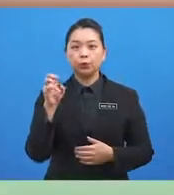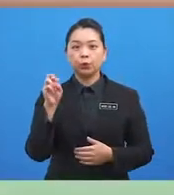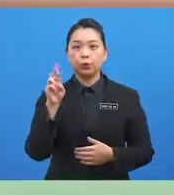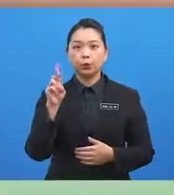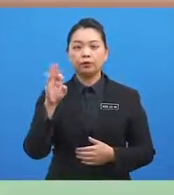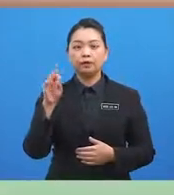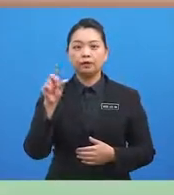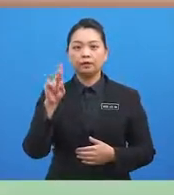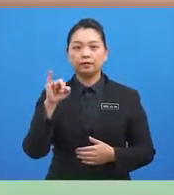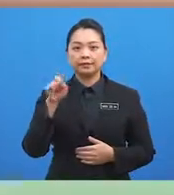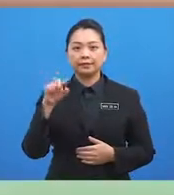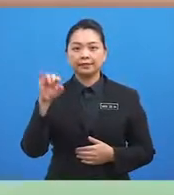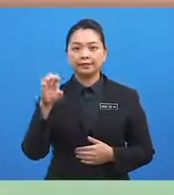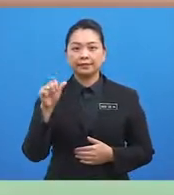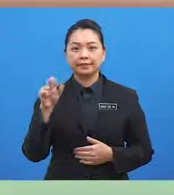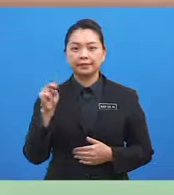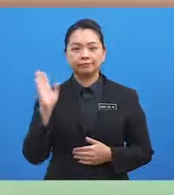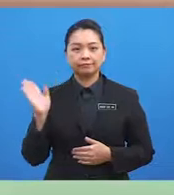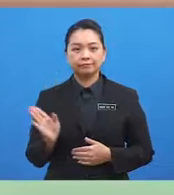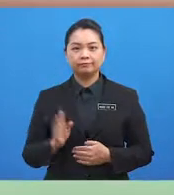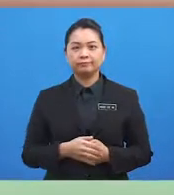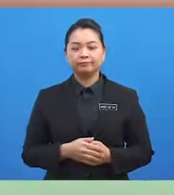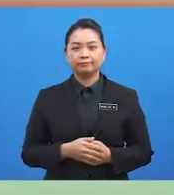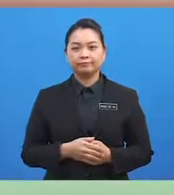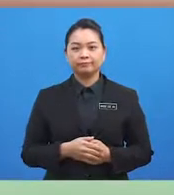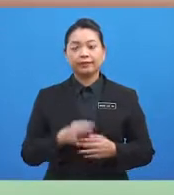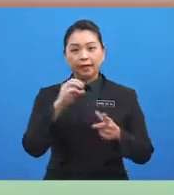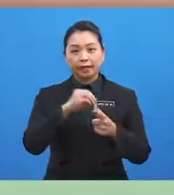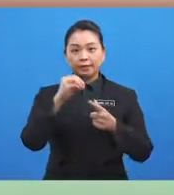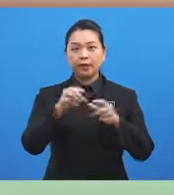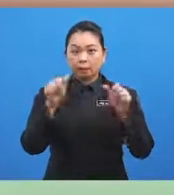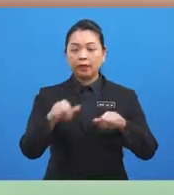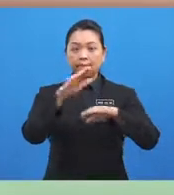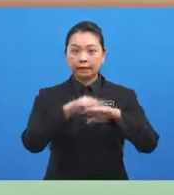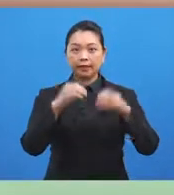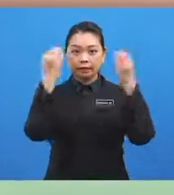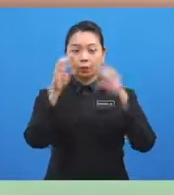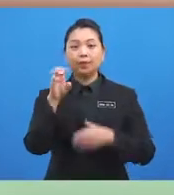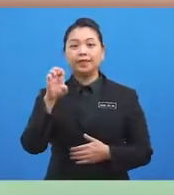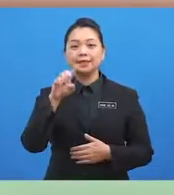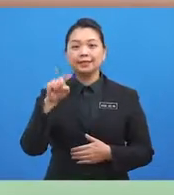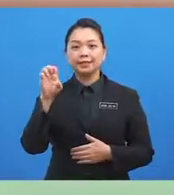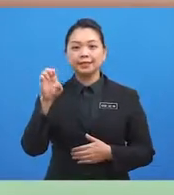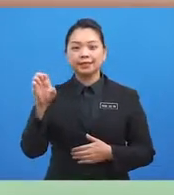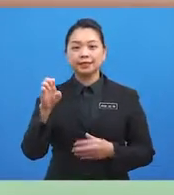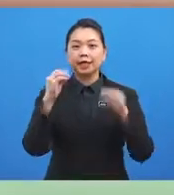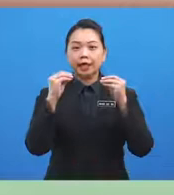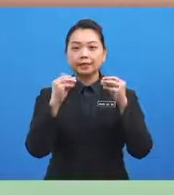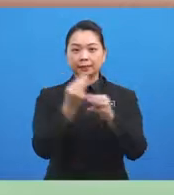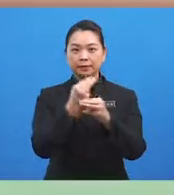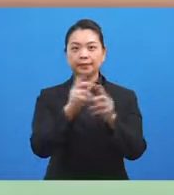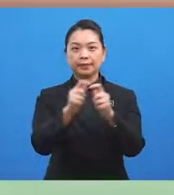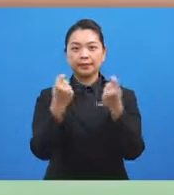binti Muhammad Zain atau panggilan mesra Cikgu Izi mengajar mata pelajaran matematik